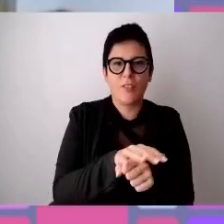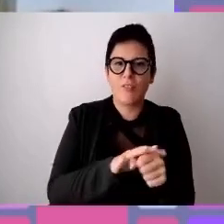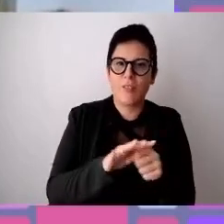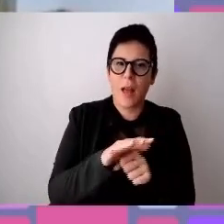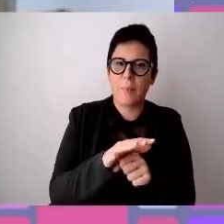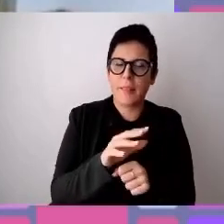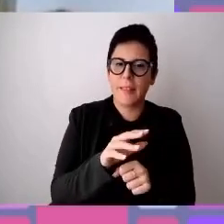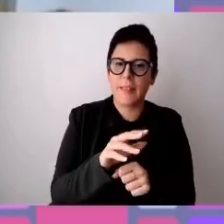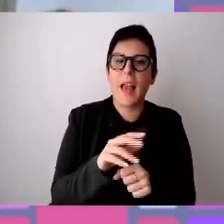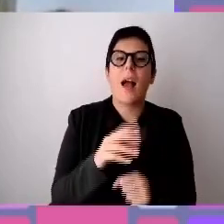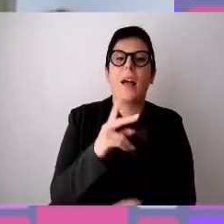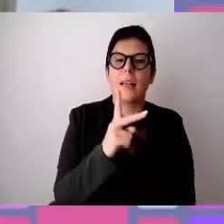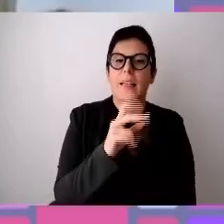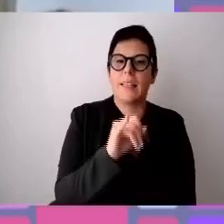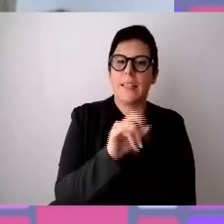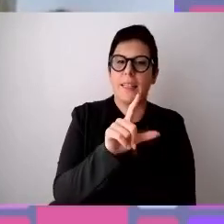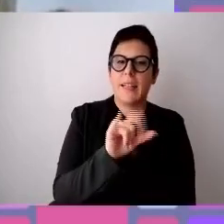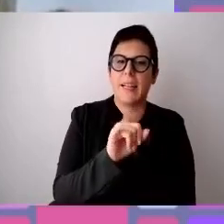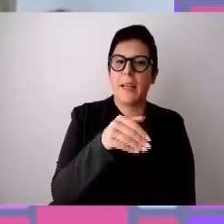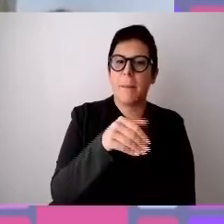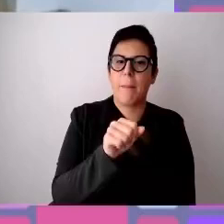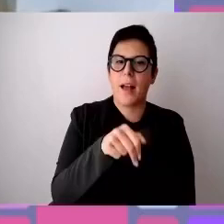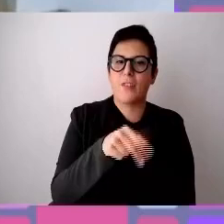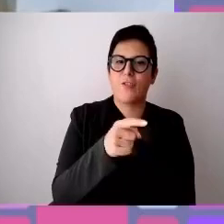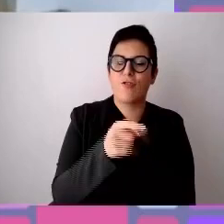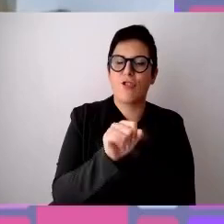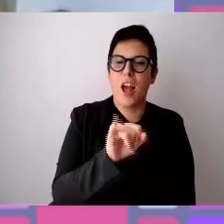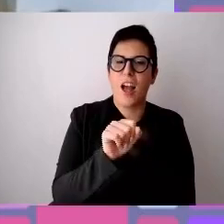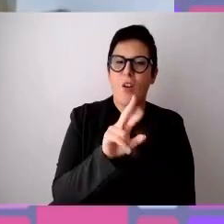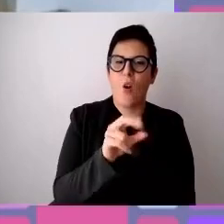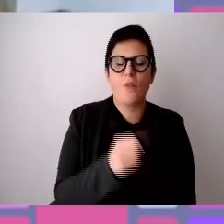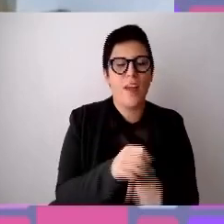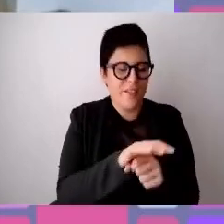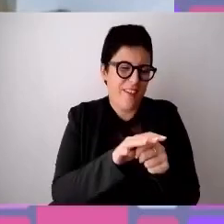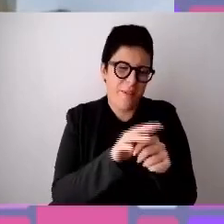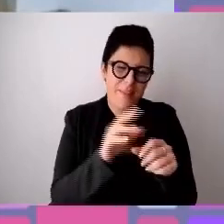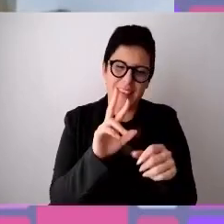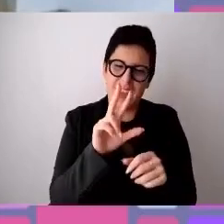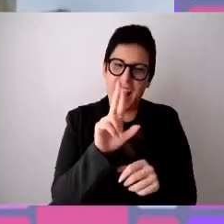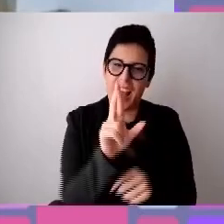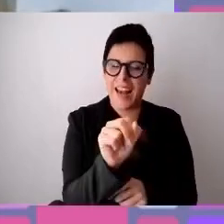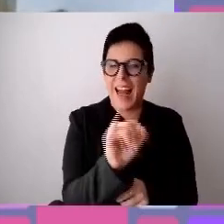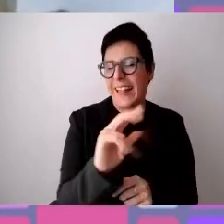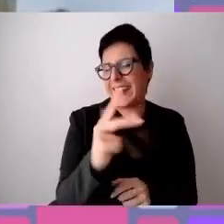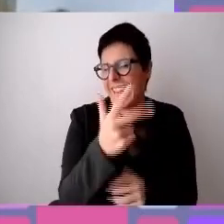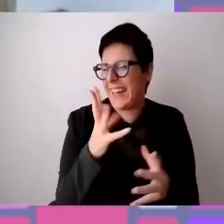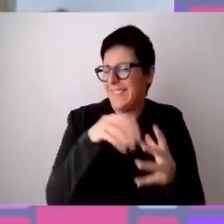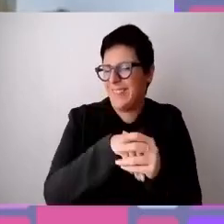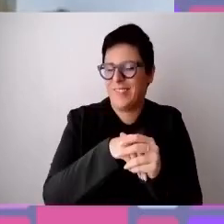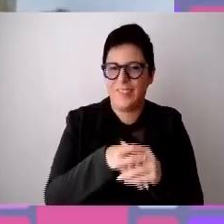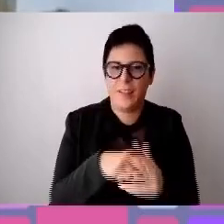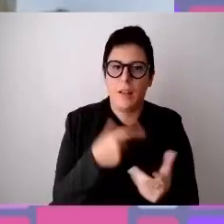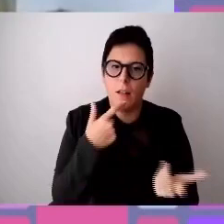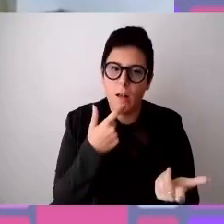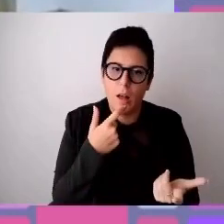trasmissione Il Chimangiaro, e quindi abbiamo raccontato le nostre avventure sotto una forma di